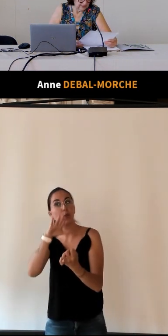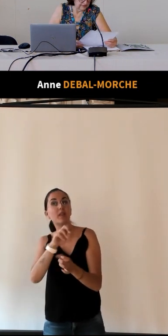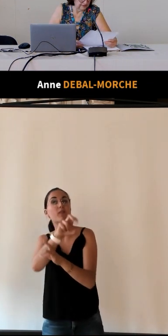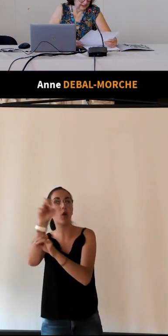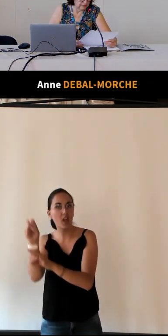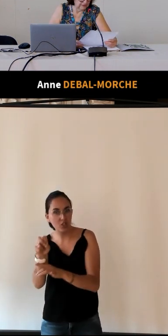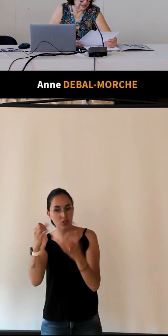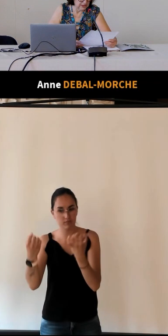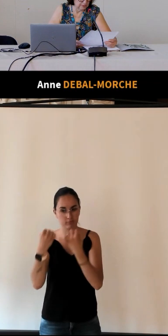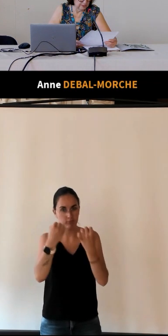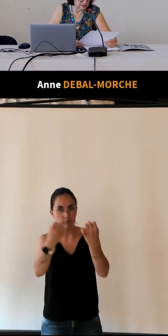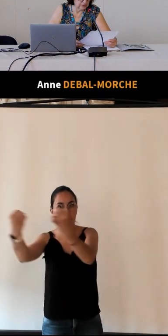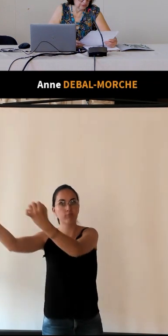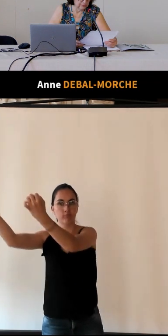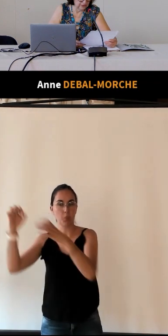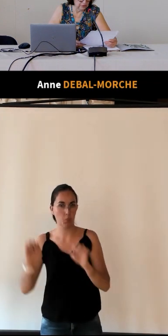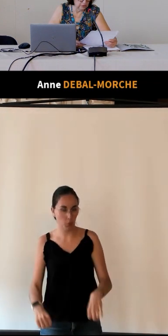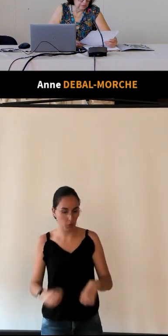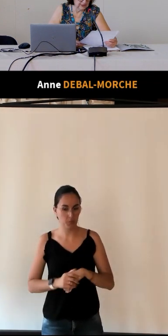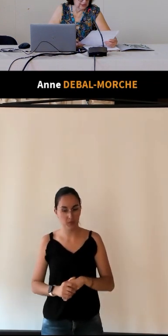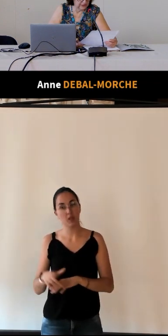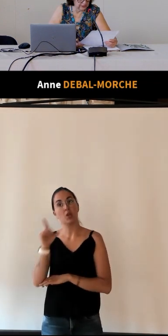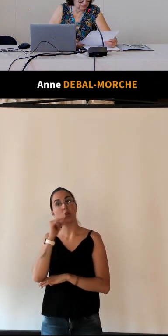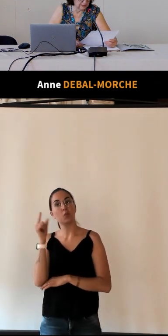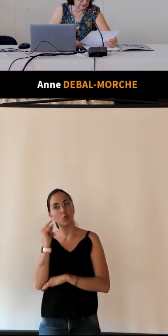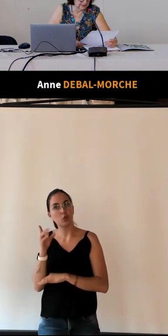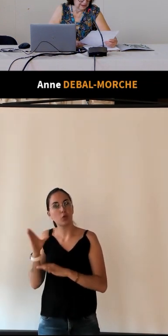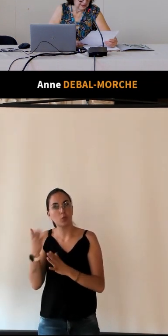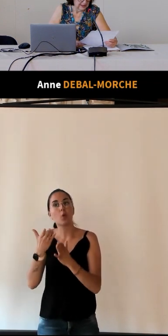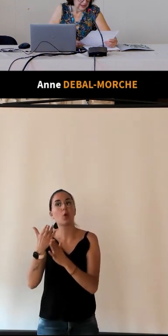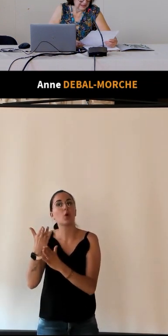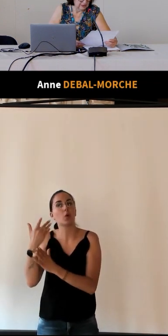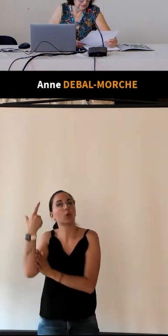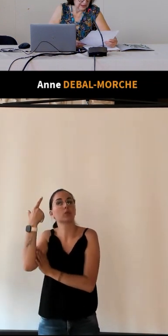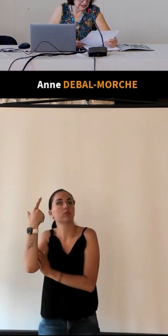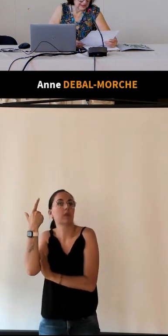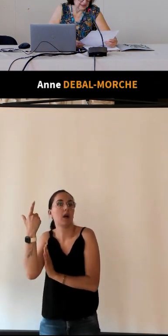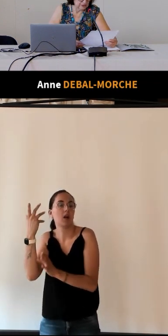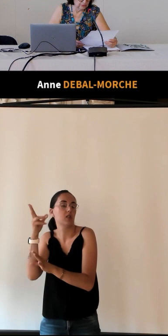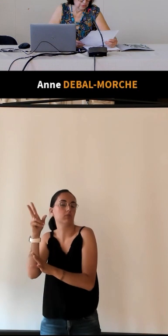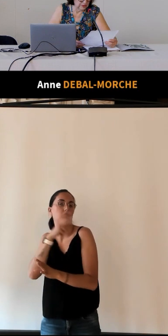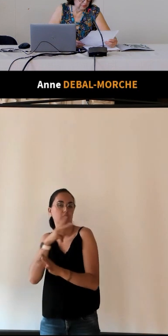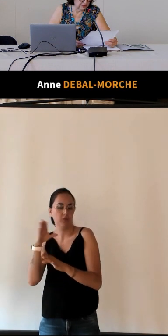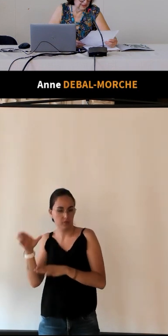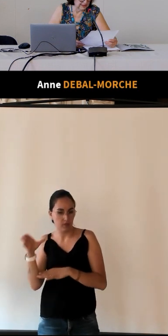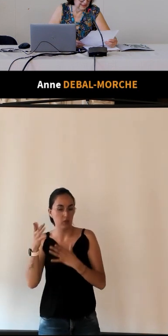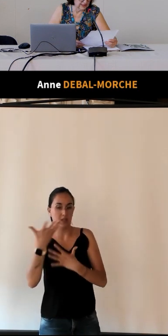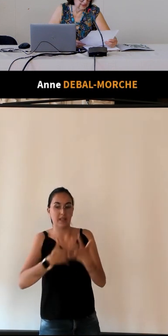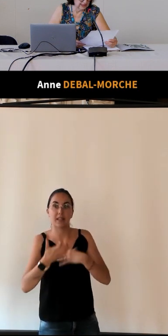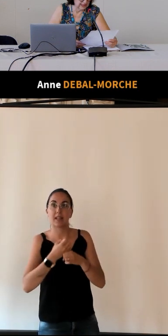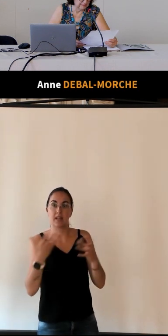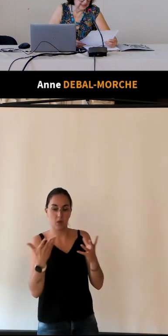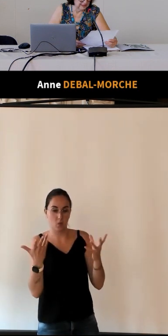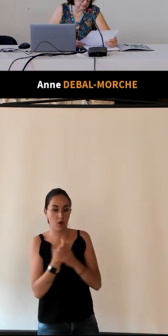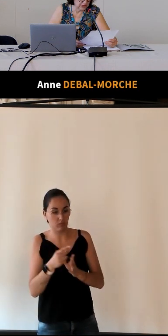Duchemin a fait faire pour les voyages en poste une feuille de route qu'il offre gratuitement et qui contient l'indication de tous les relais et la